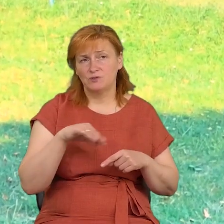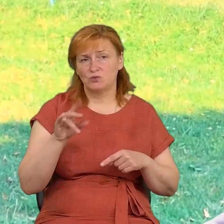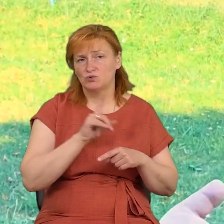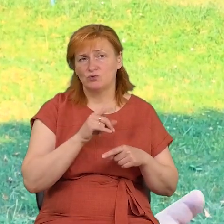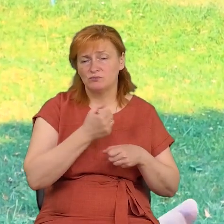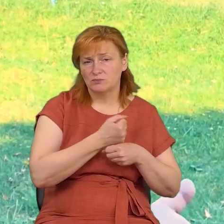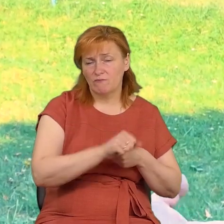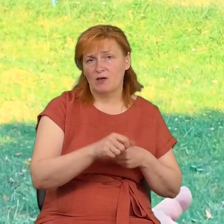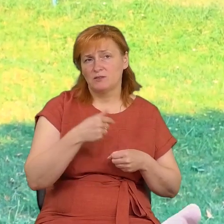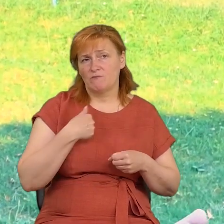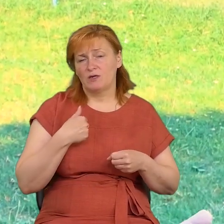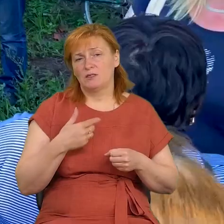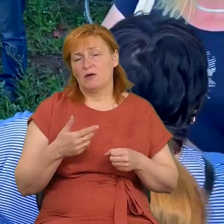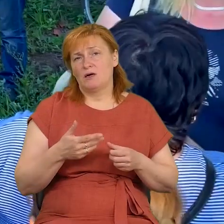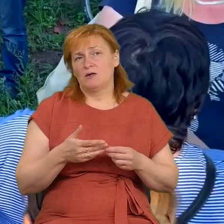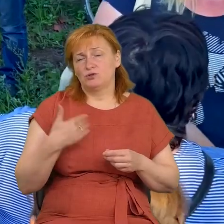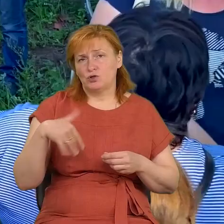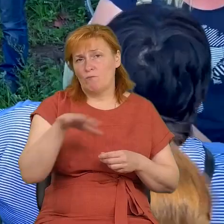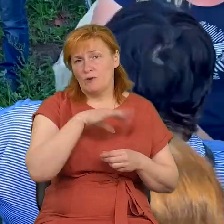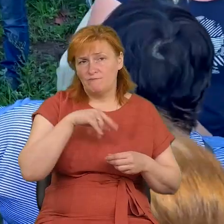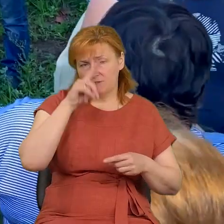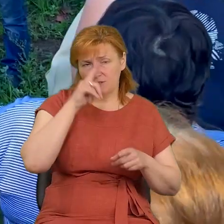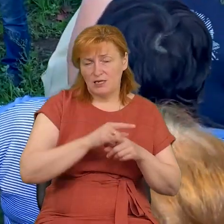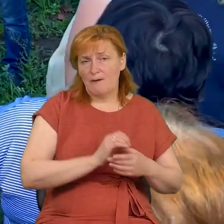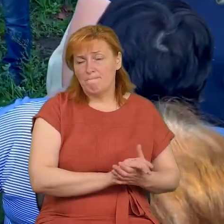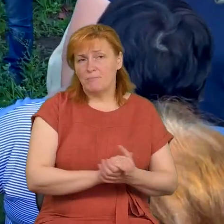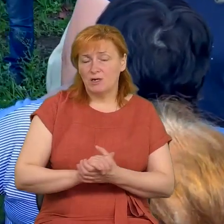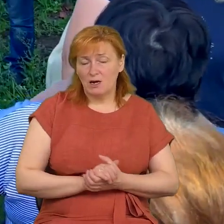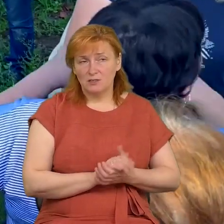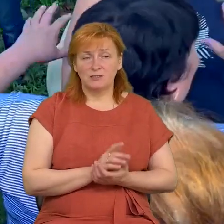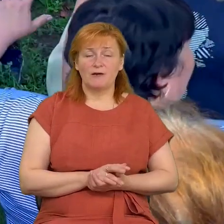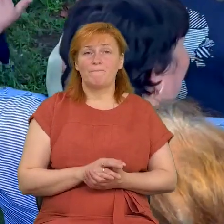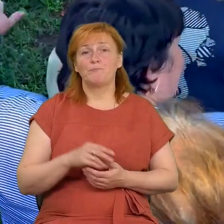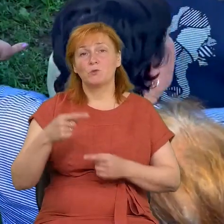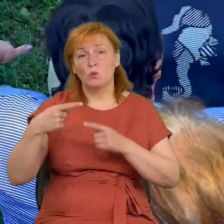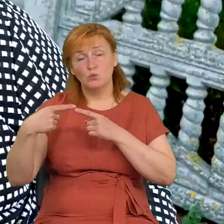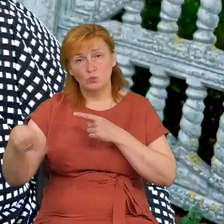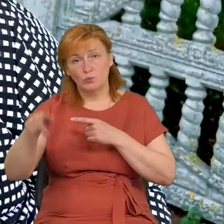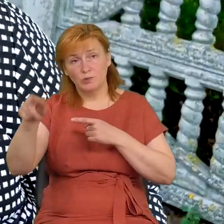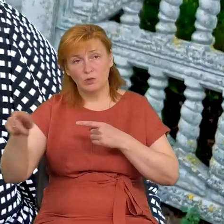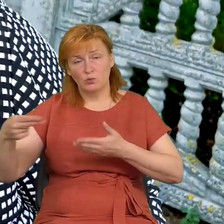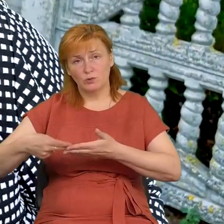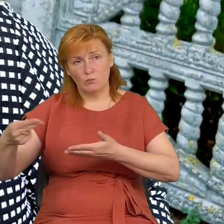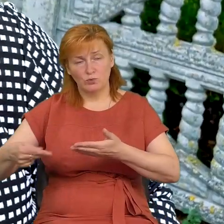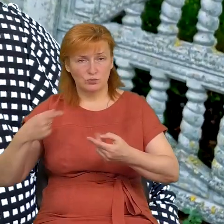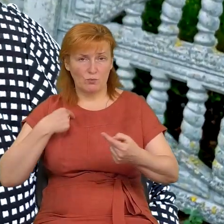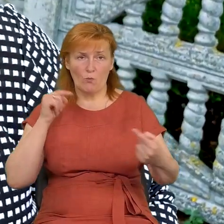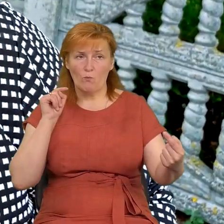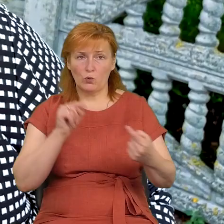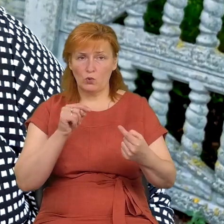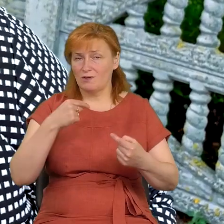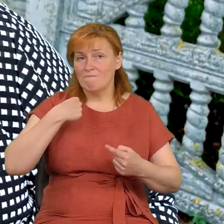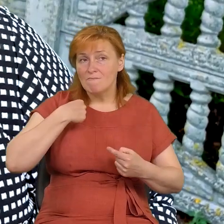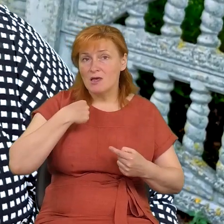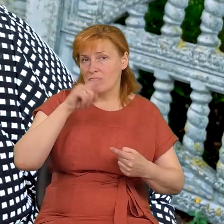всю миша брат'я. 52 людини зібрали підписи, що проти переходу. Ми не прославляємо не Кирилів